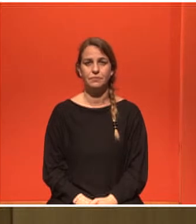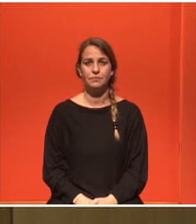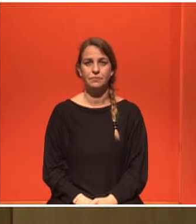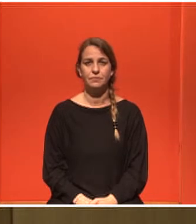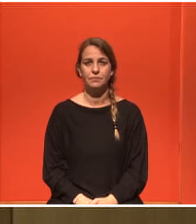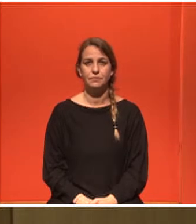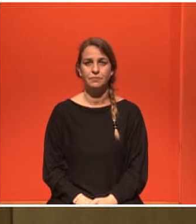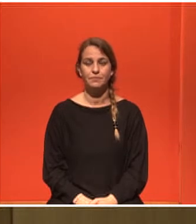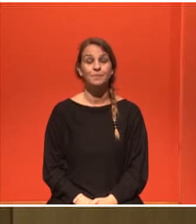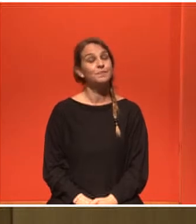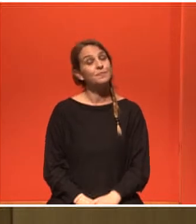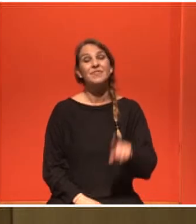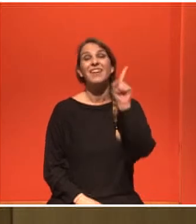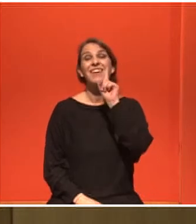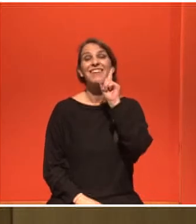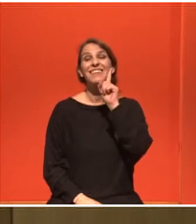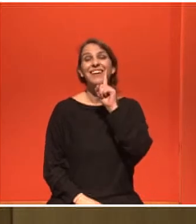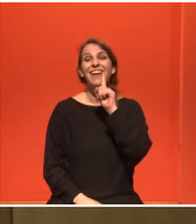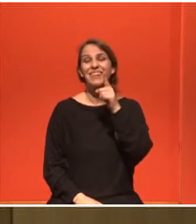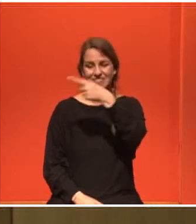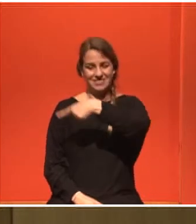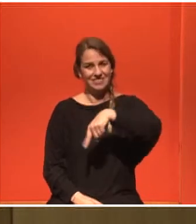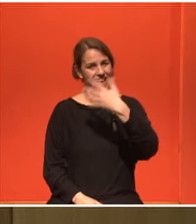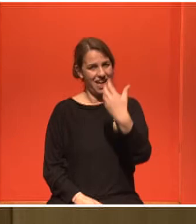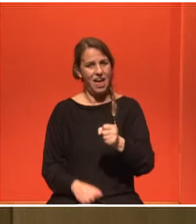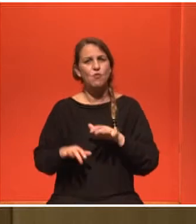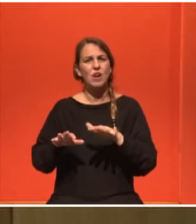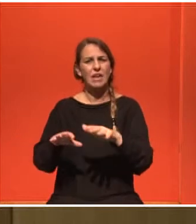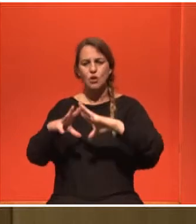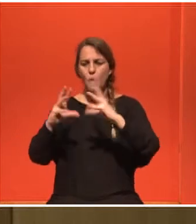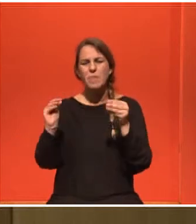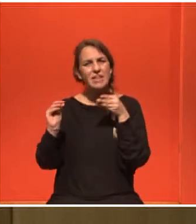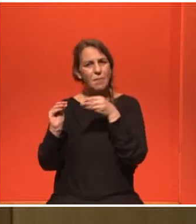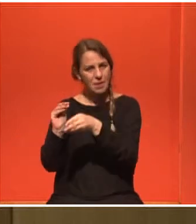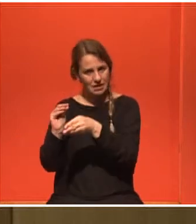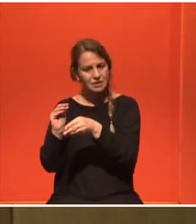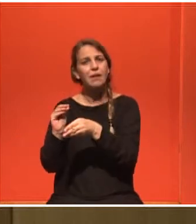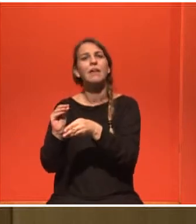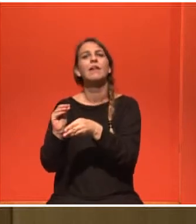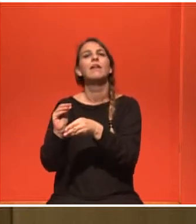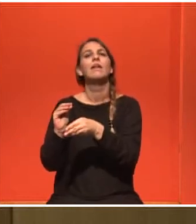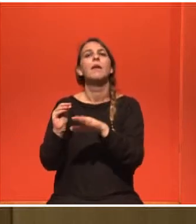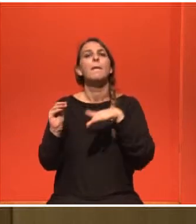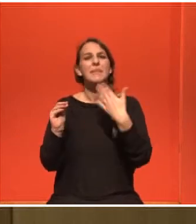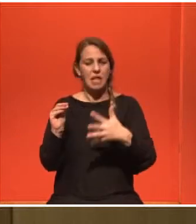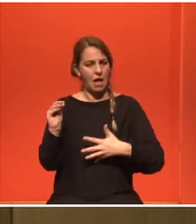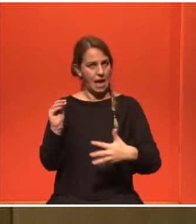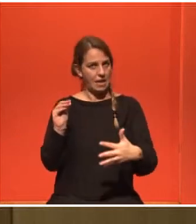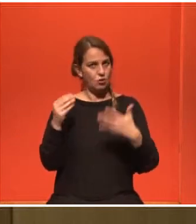Οι κυρίες με καρκίνο ενδομητρίου που κοιοφορίσαν πέρασε η πενταετία μετά τη διάγνωση και την κοιοφορία χωρίς εμφάνιση νέου καρκίνου.